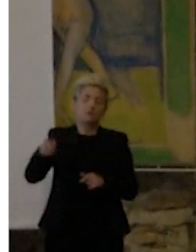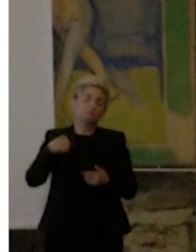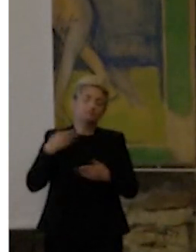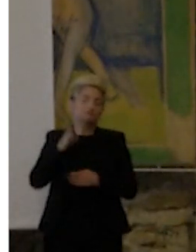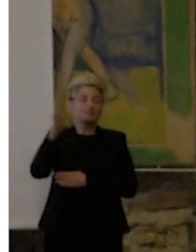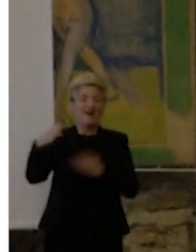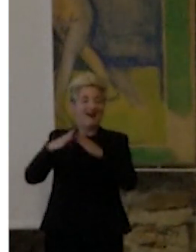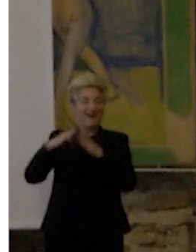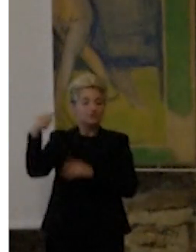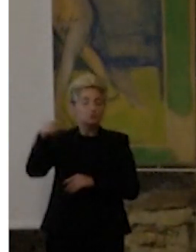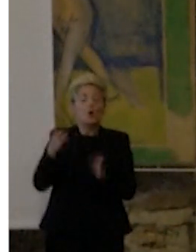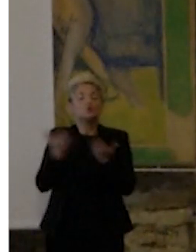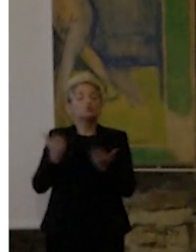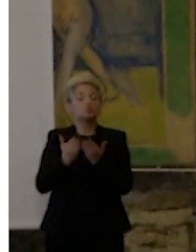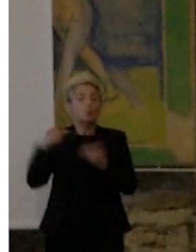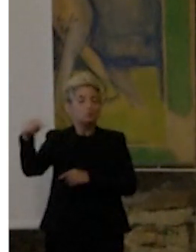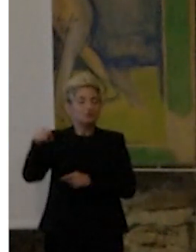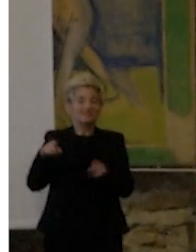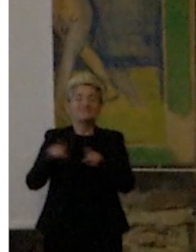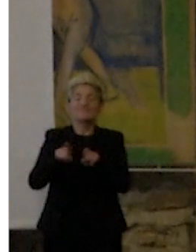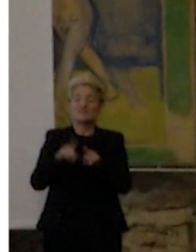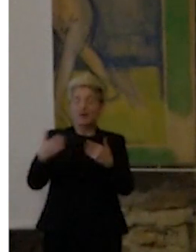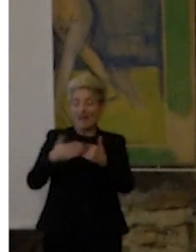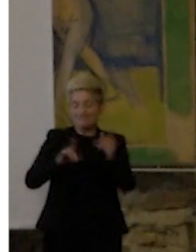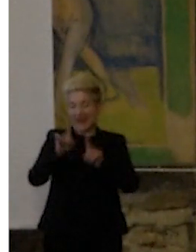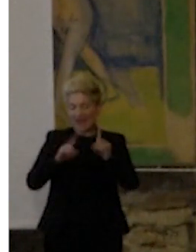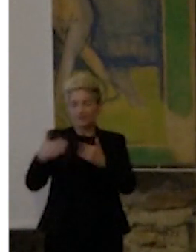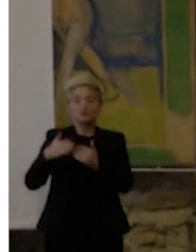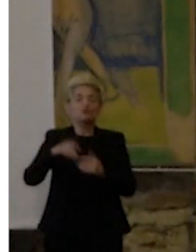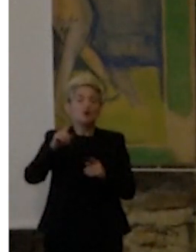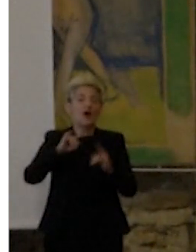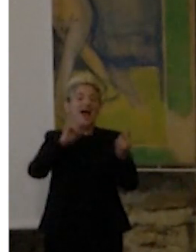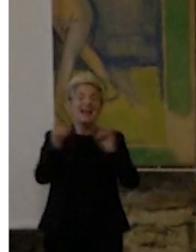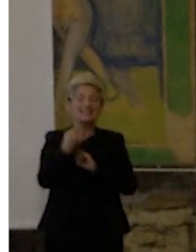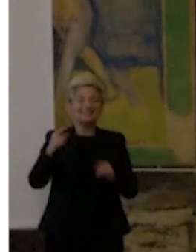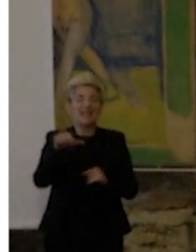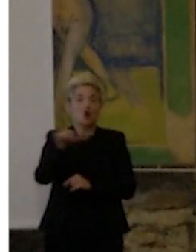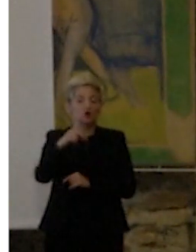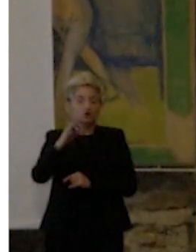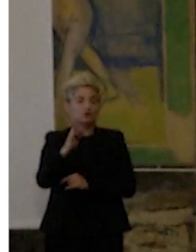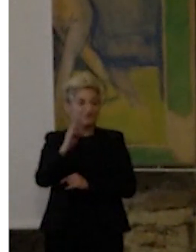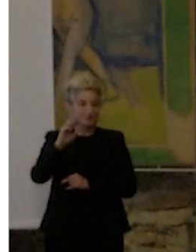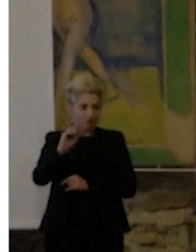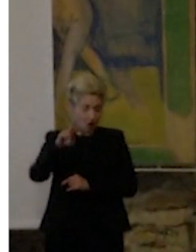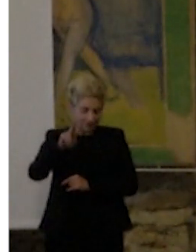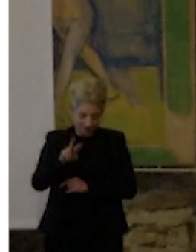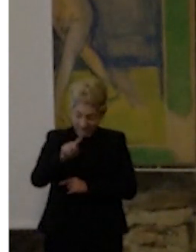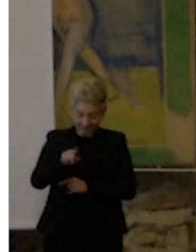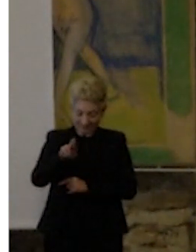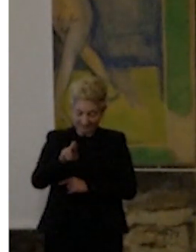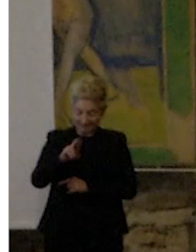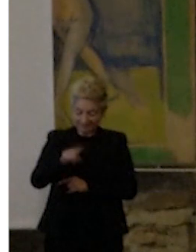a Milano, vicino a Castello Sforzesco. Già entrare e vedere lo studio